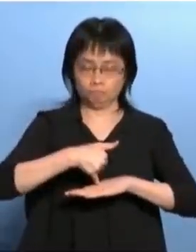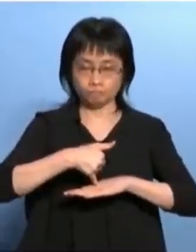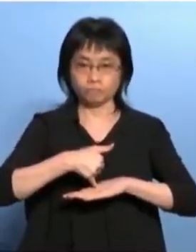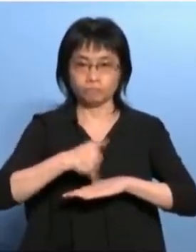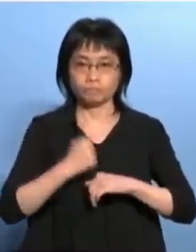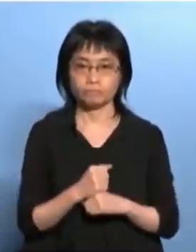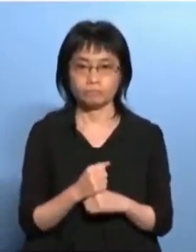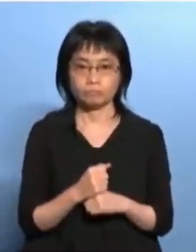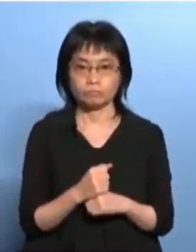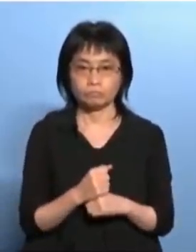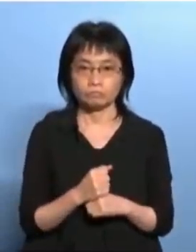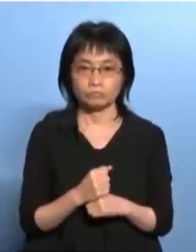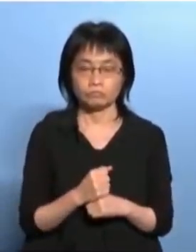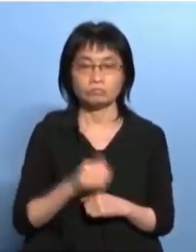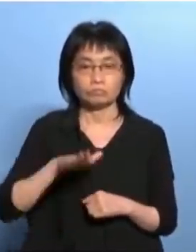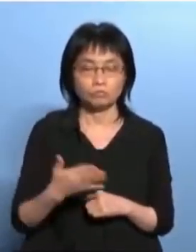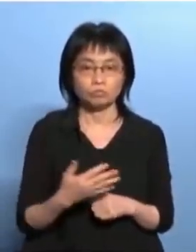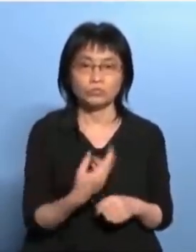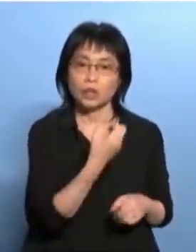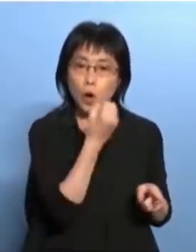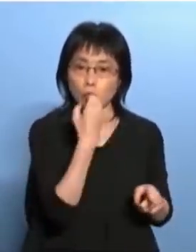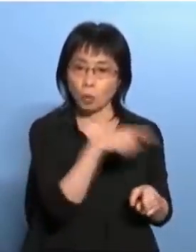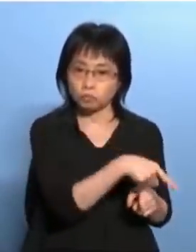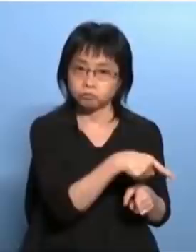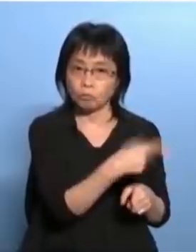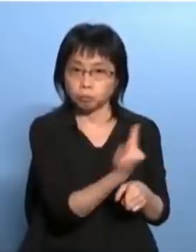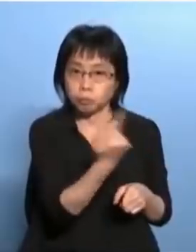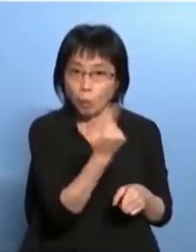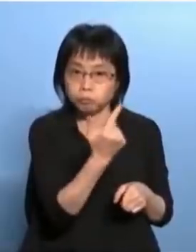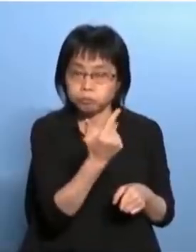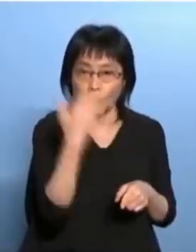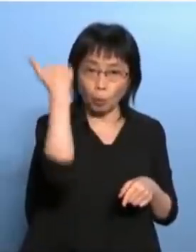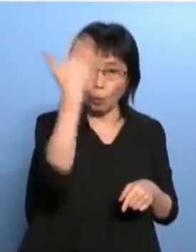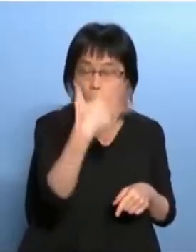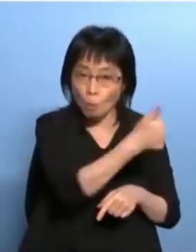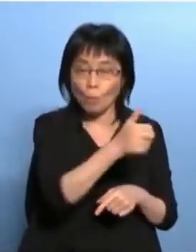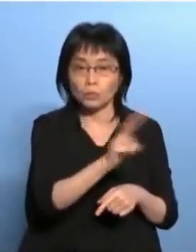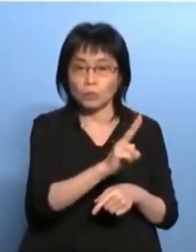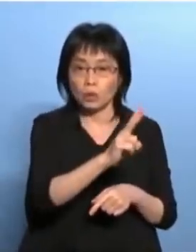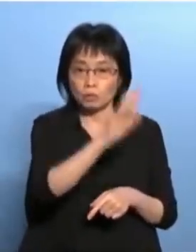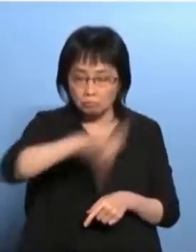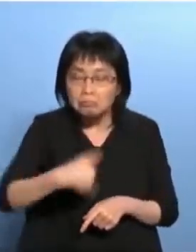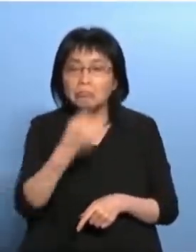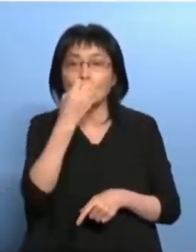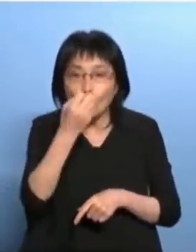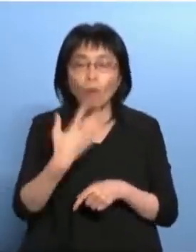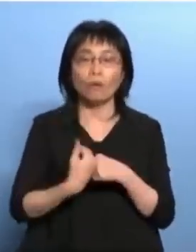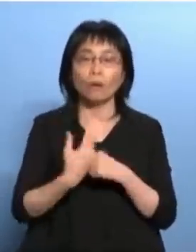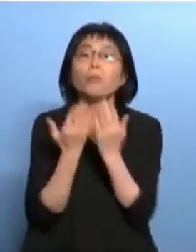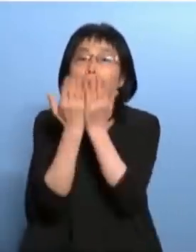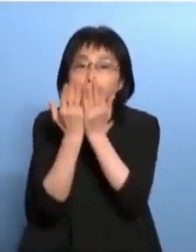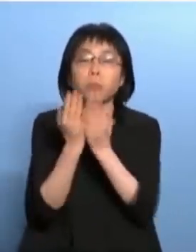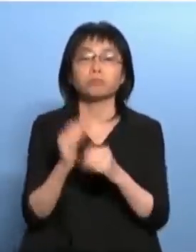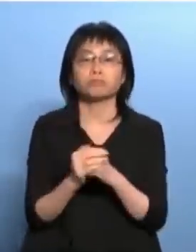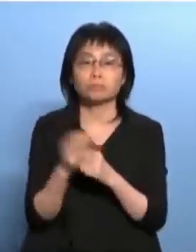现在大陆那些高干的子女在香港读书你知不知道当然很多读国际学校进去英机